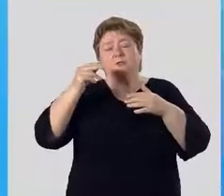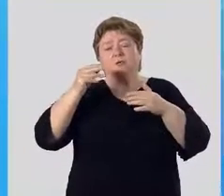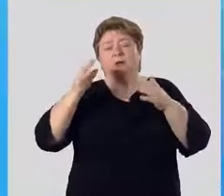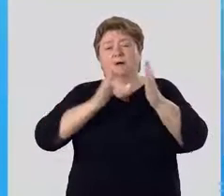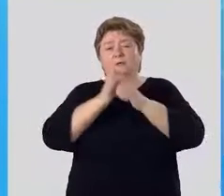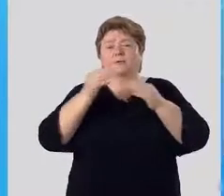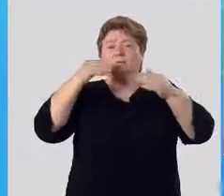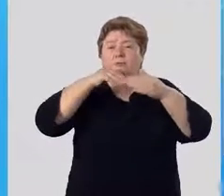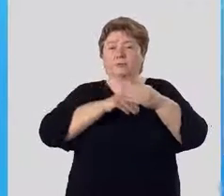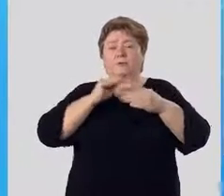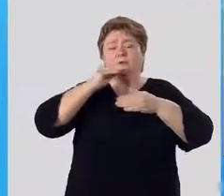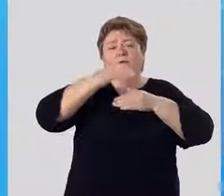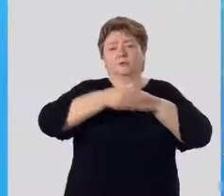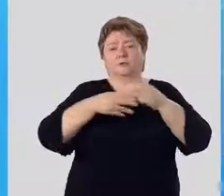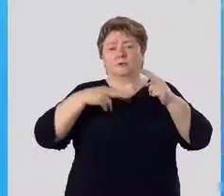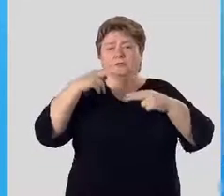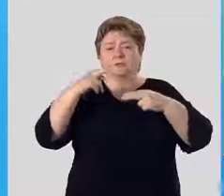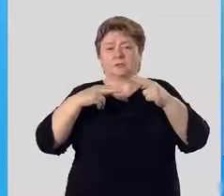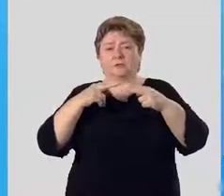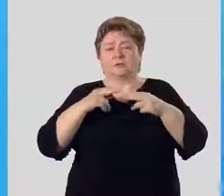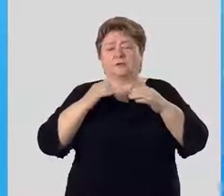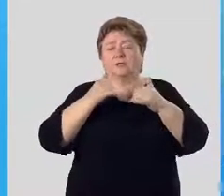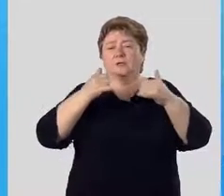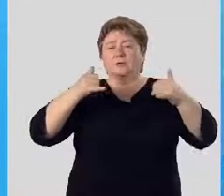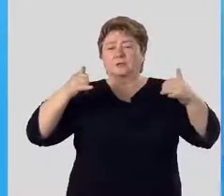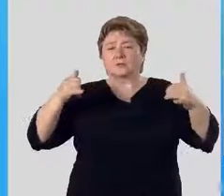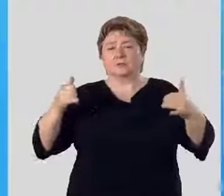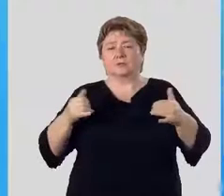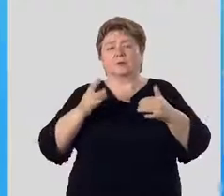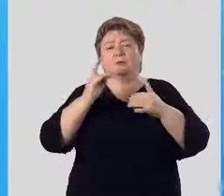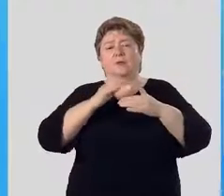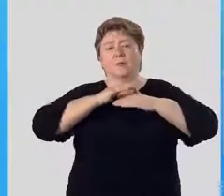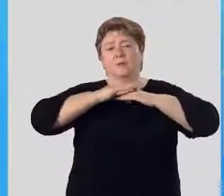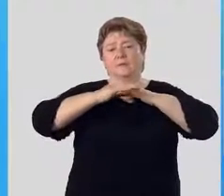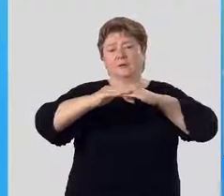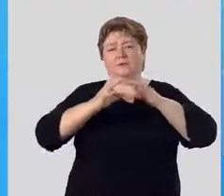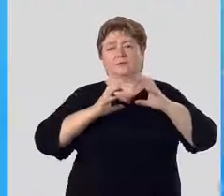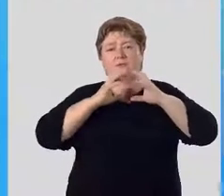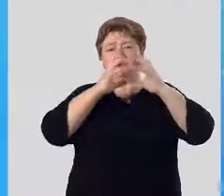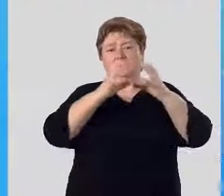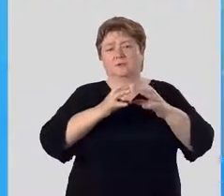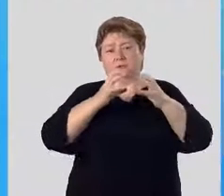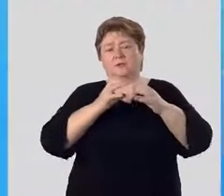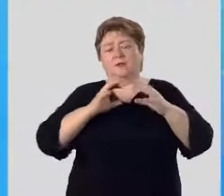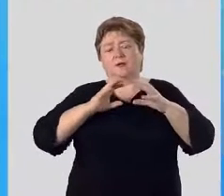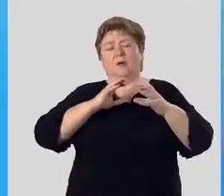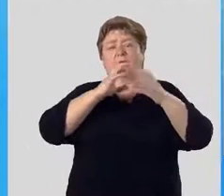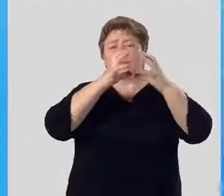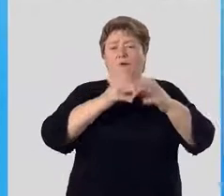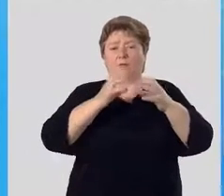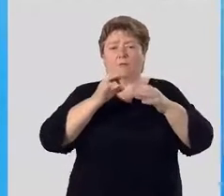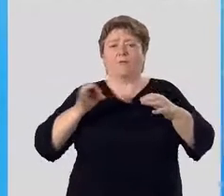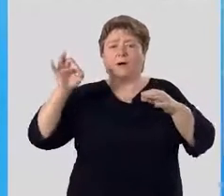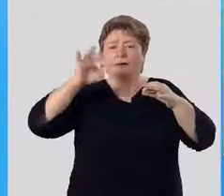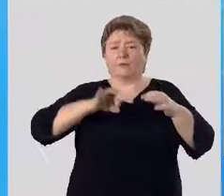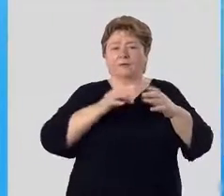внутреннее и внешнее строение, распространение на поверхности земного шара и в мировом океане,